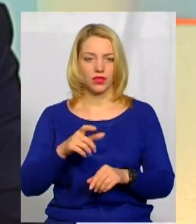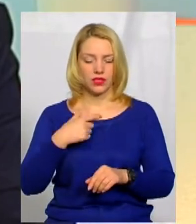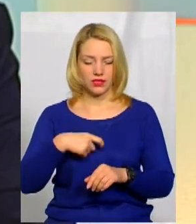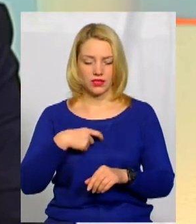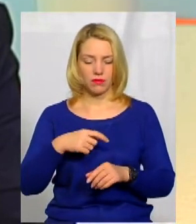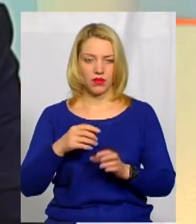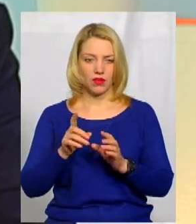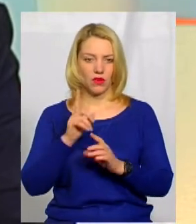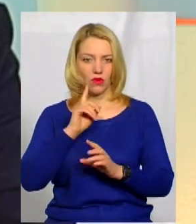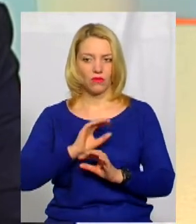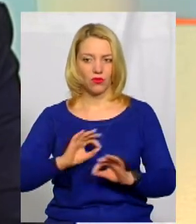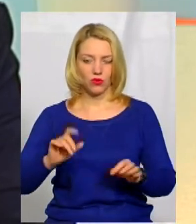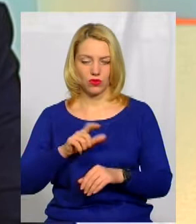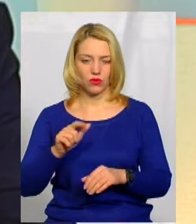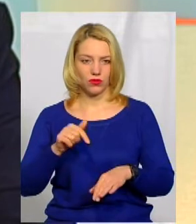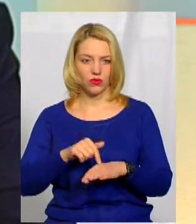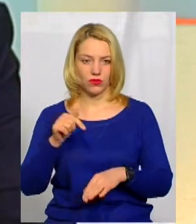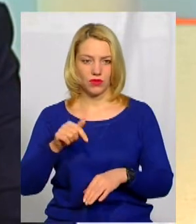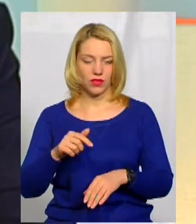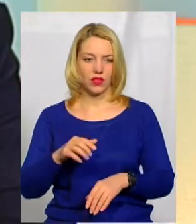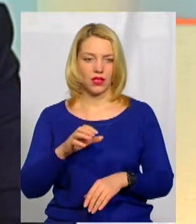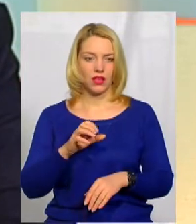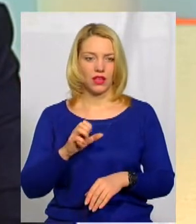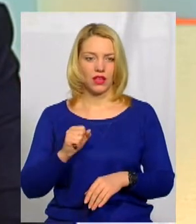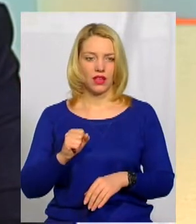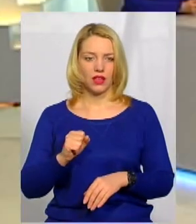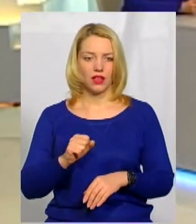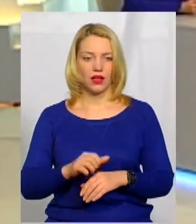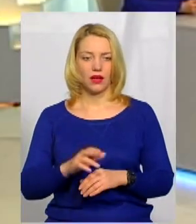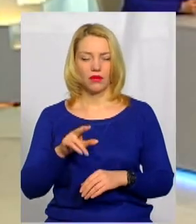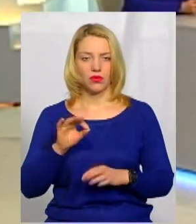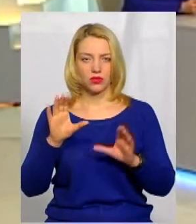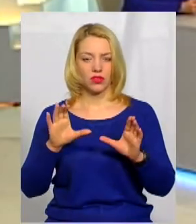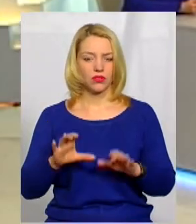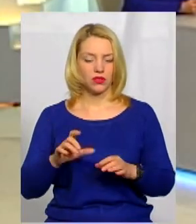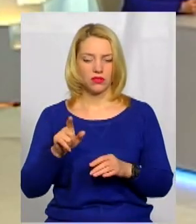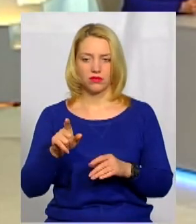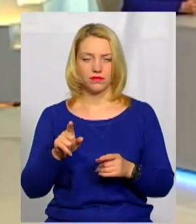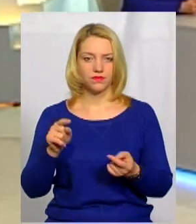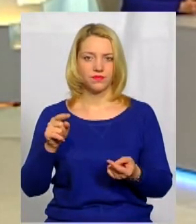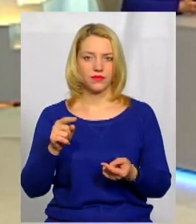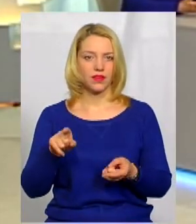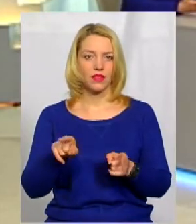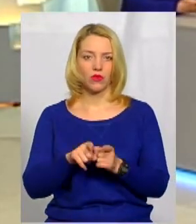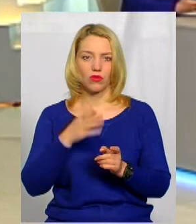комфортно вже в нашому сервісному центрі почувала. Але так, як по законодавству, в них таке не передбачено.